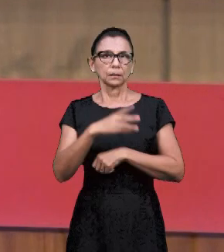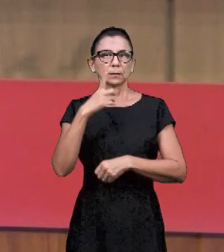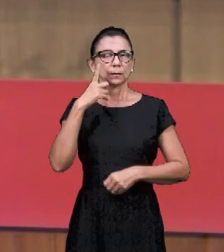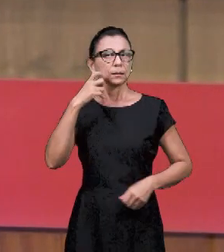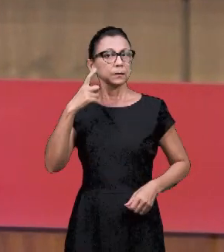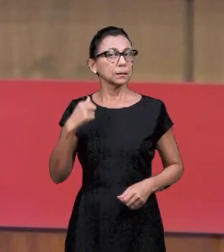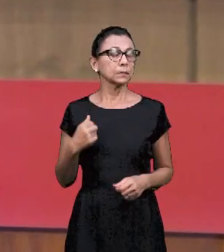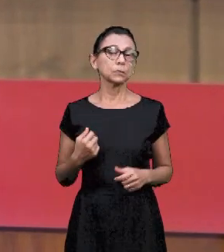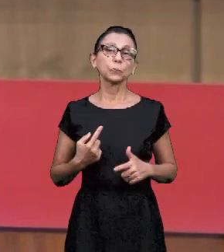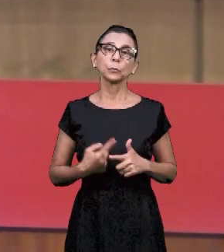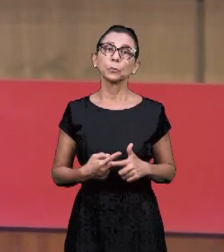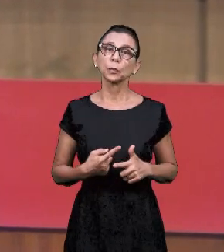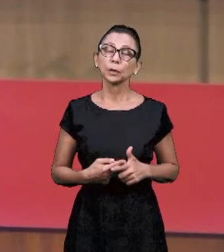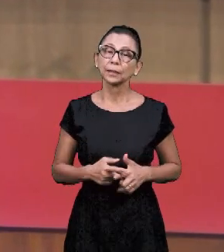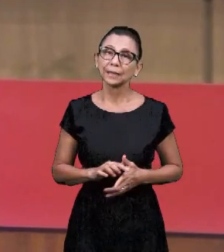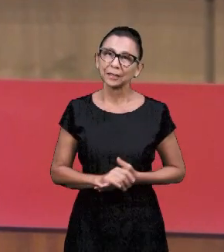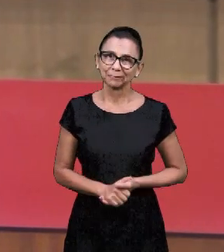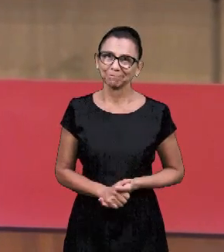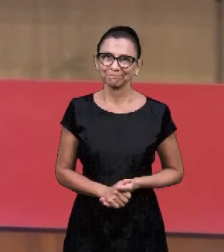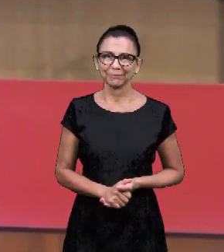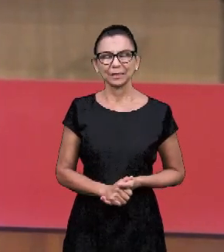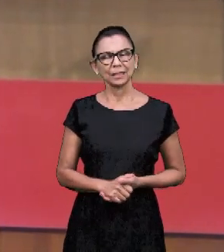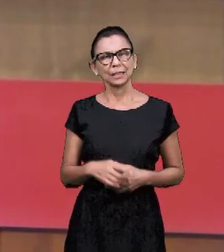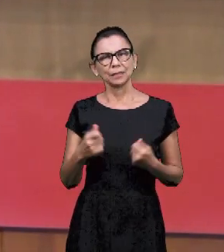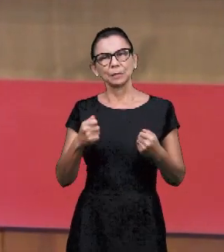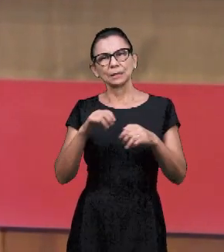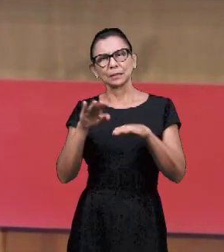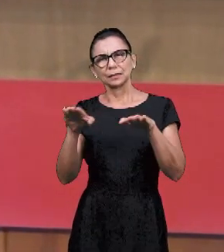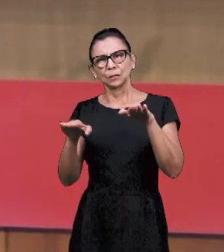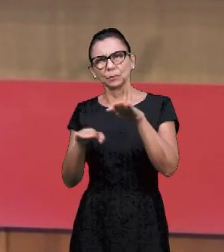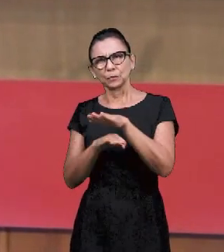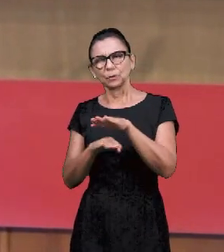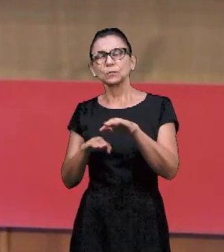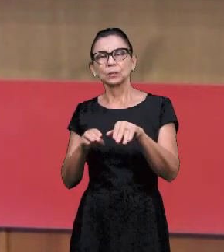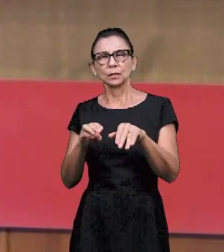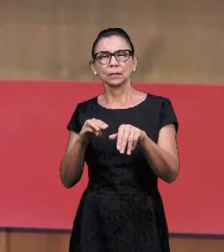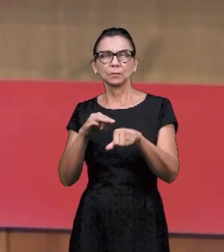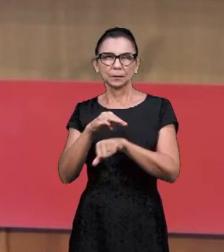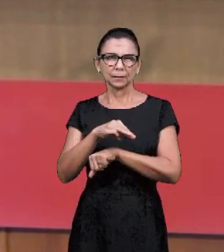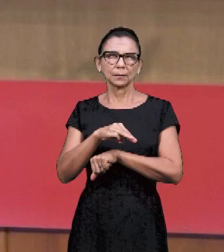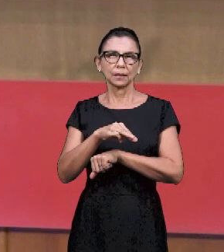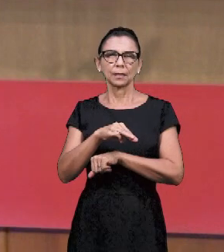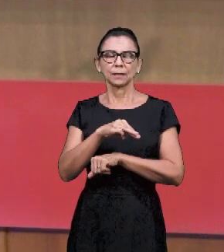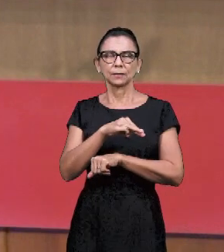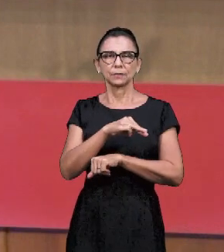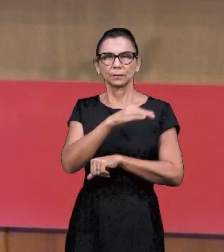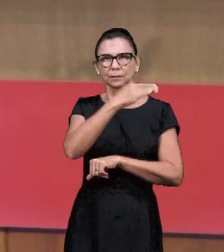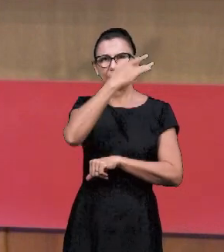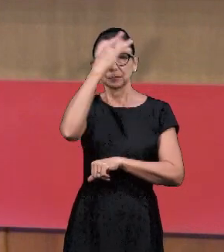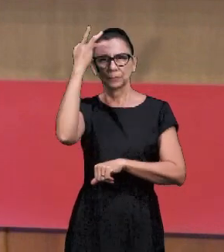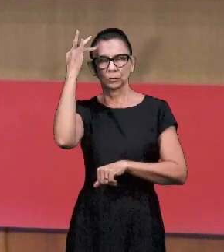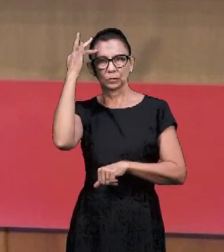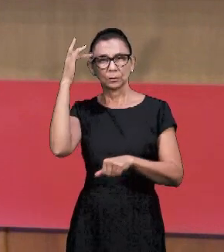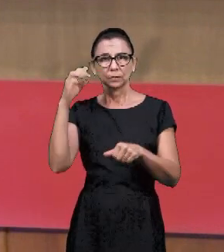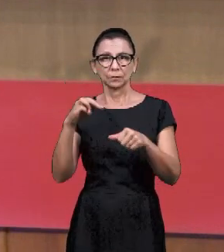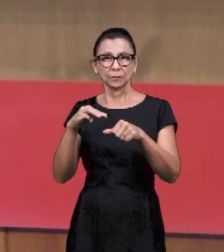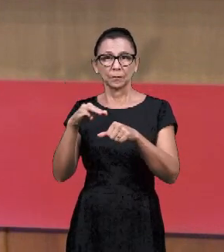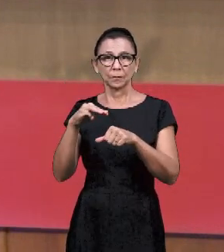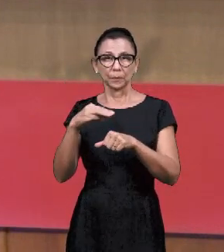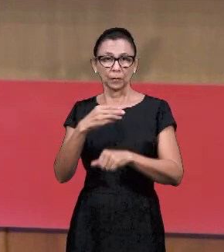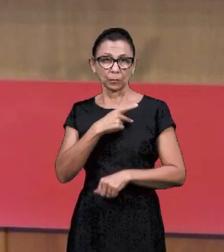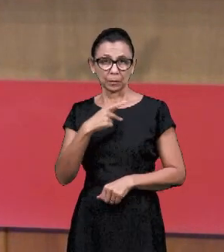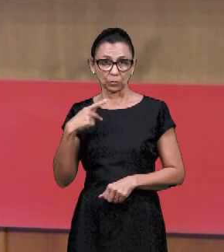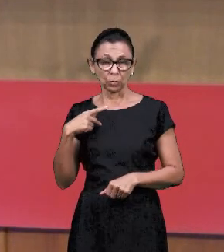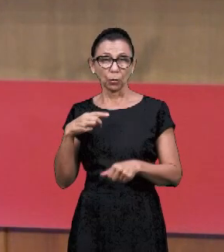Слово, очень важно. Потому, что служение должно быть зависимое. Оно не